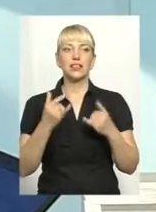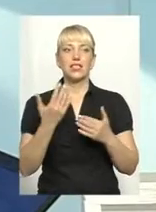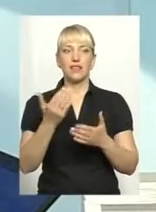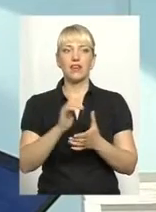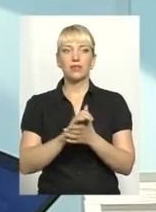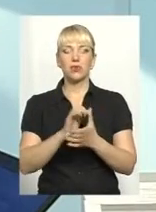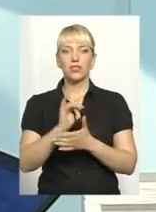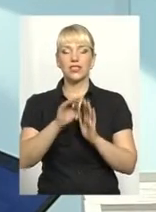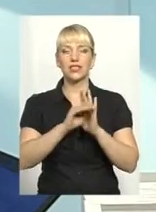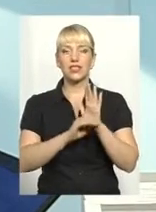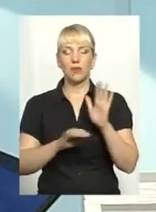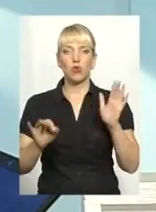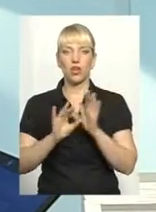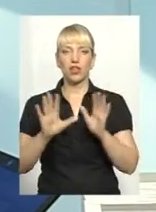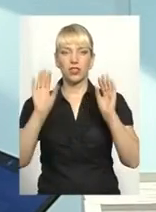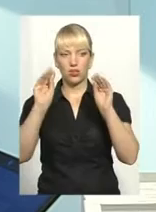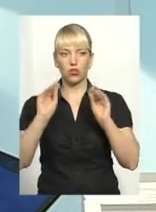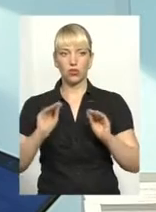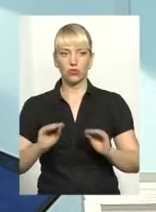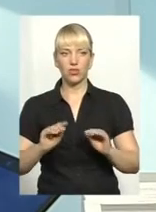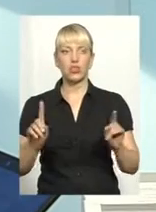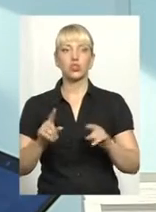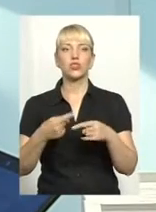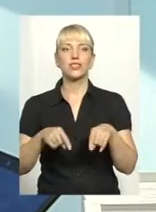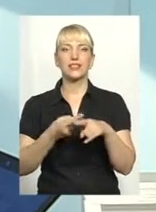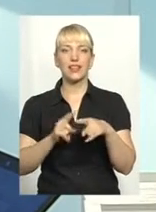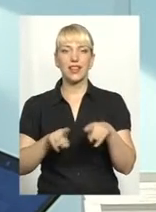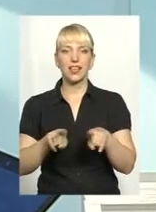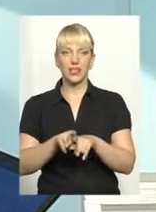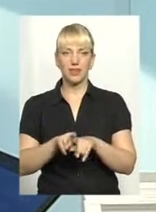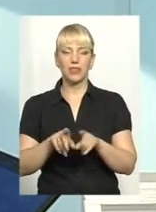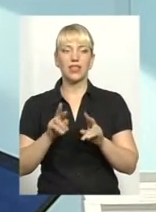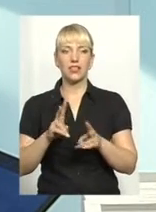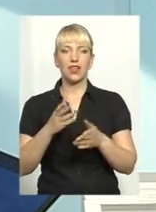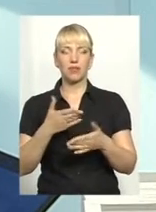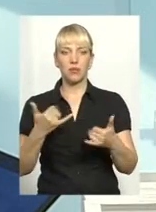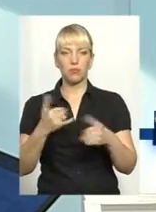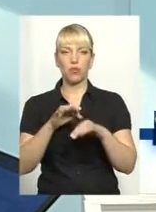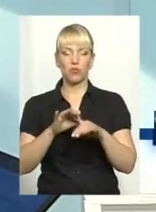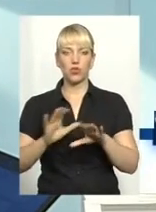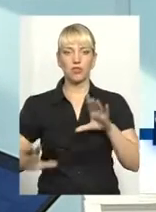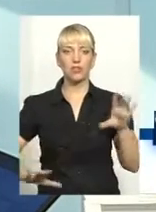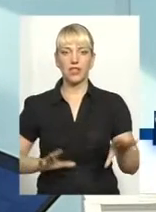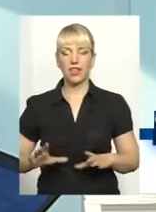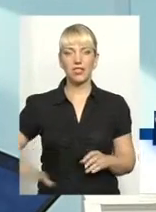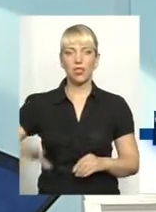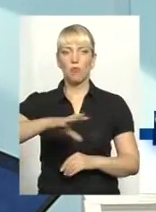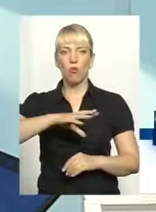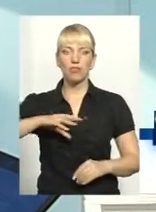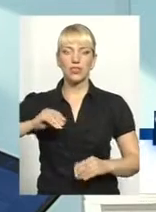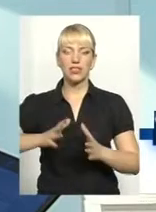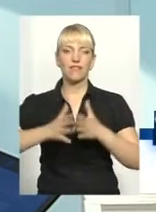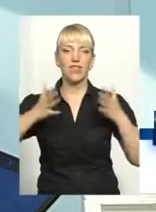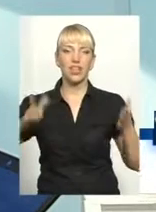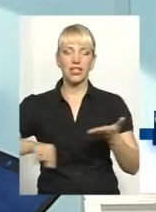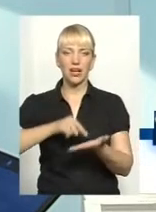познайомлю з системою електронного декларування. Що це таке? Як ми саме зараз проводимо тренінги по всіх великих